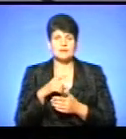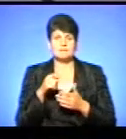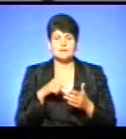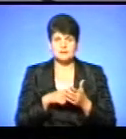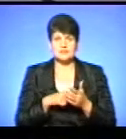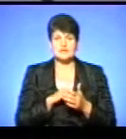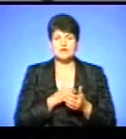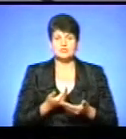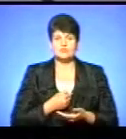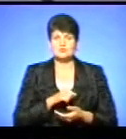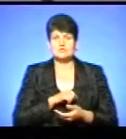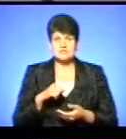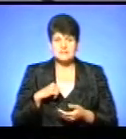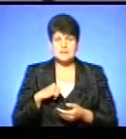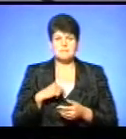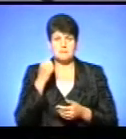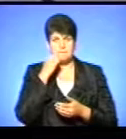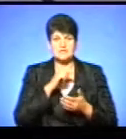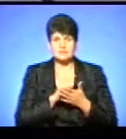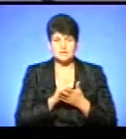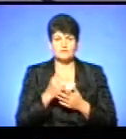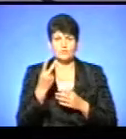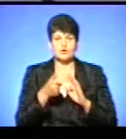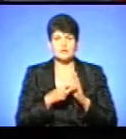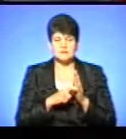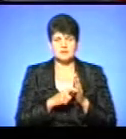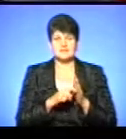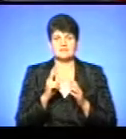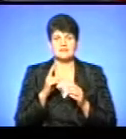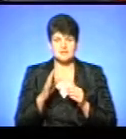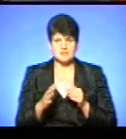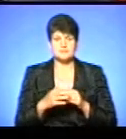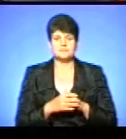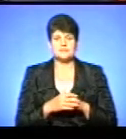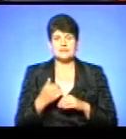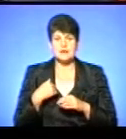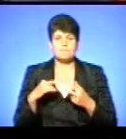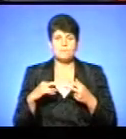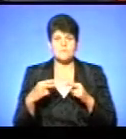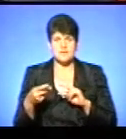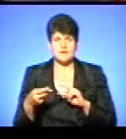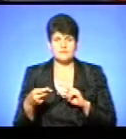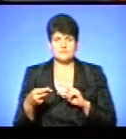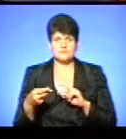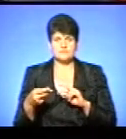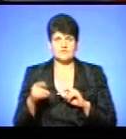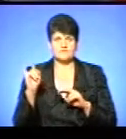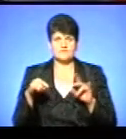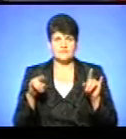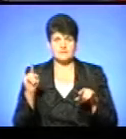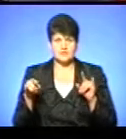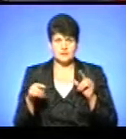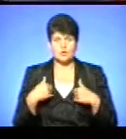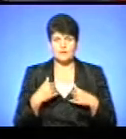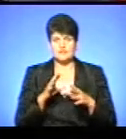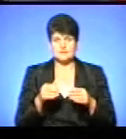Я живу сам, пенсіонер, двохіднаху квартиру, 41 квадратний метр. Я поміняв вікна, в мене все